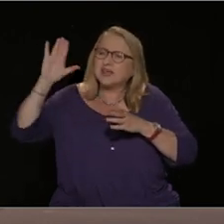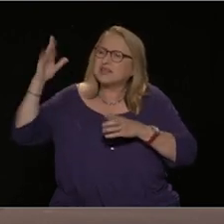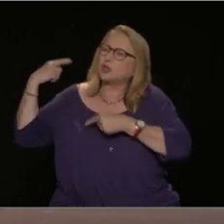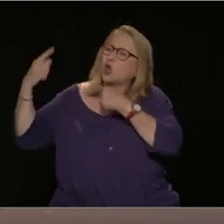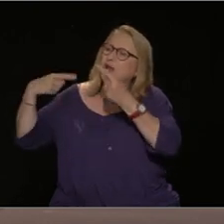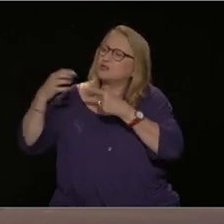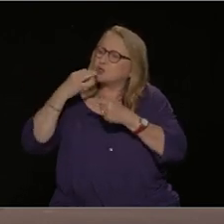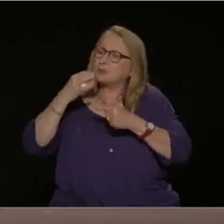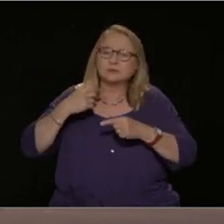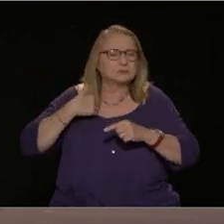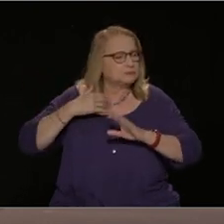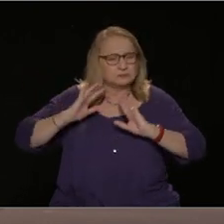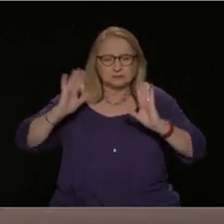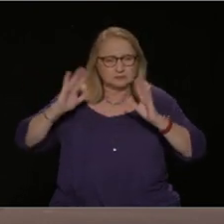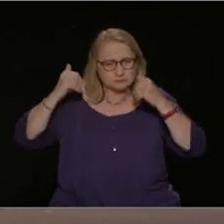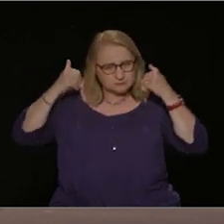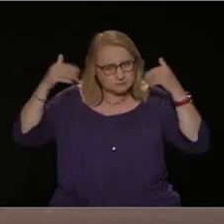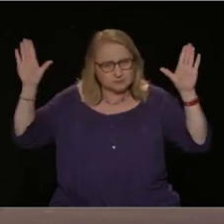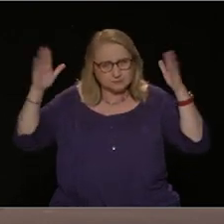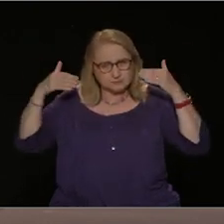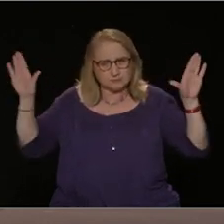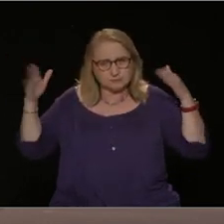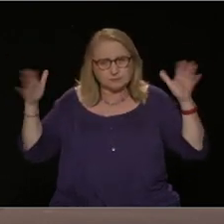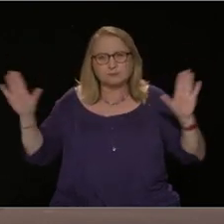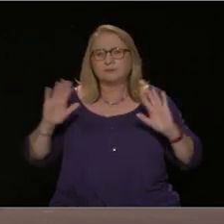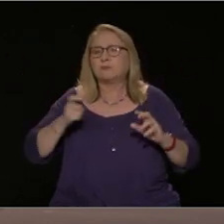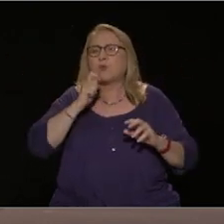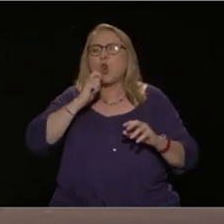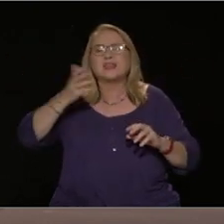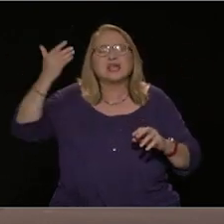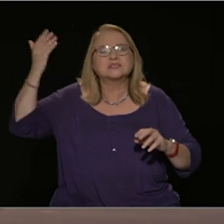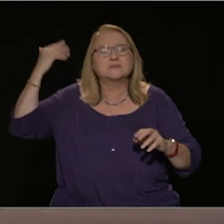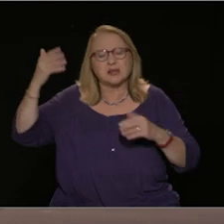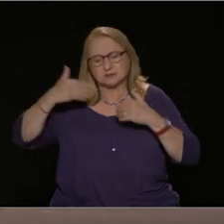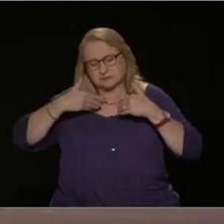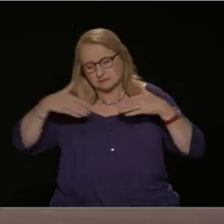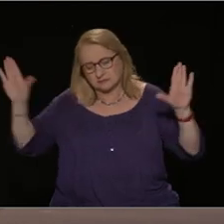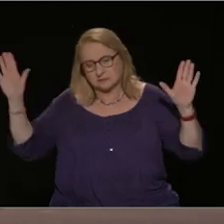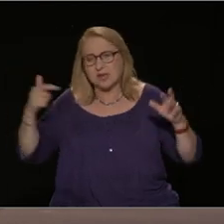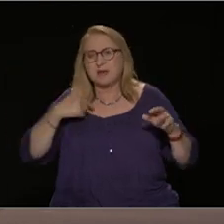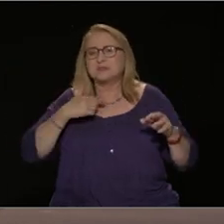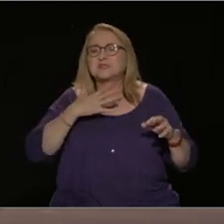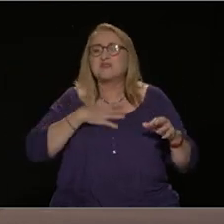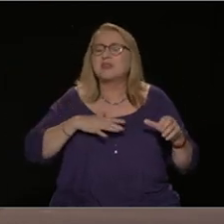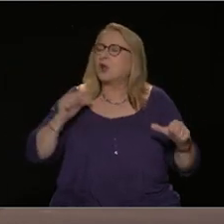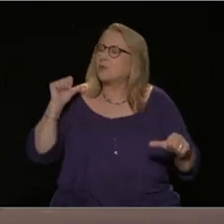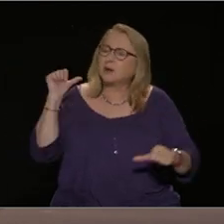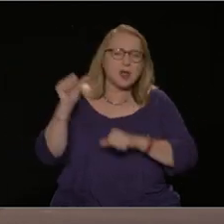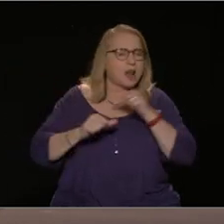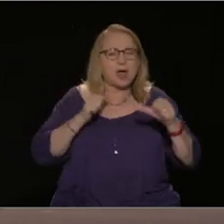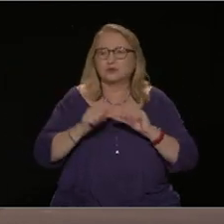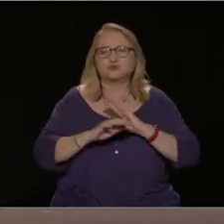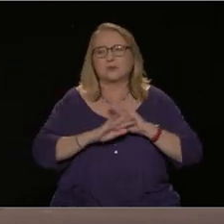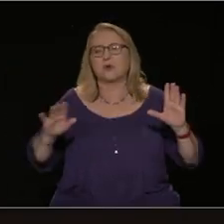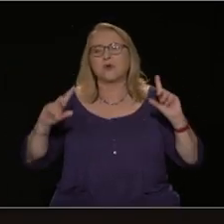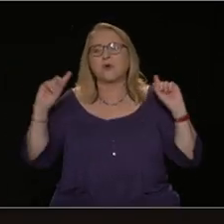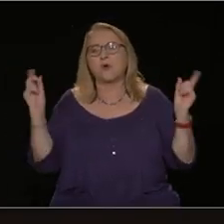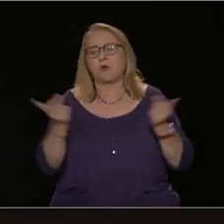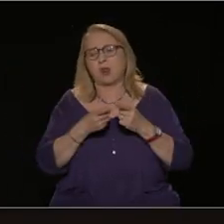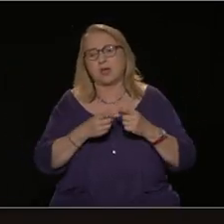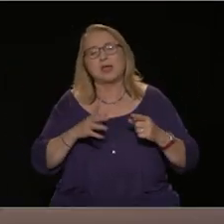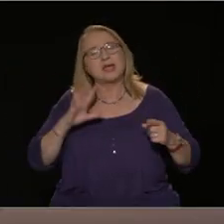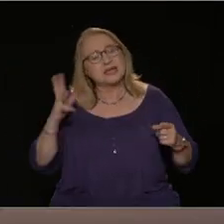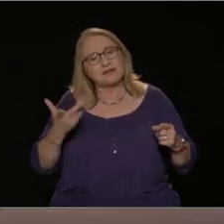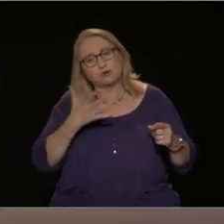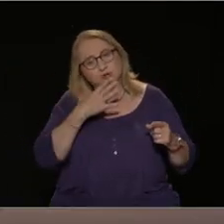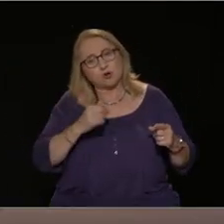και απαραίτητη για να αποκαταστήσουμε αυτή τη συνολική εναλλακτική. Αυτή είναι η λόγη για τους οποίους πιστεύουμε ότι